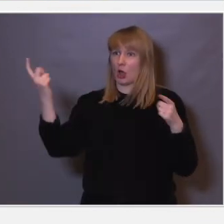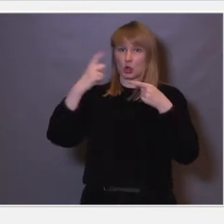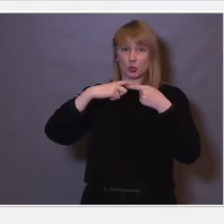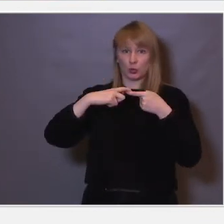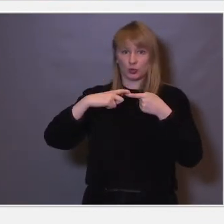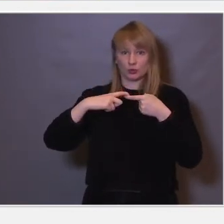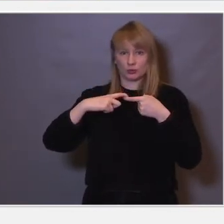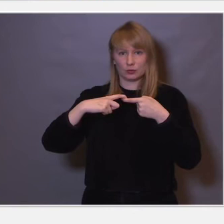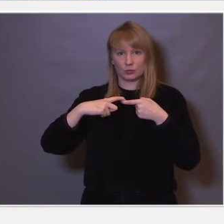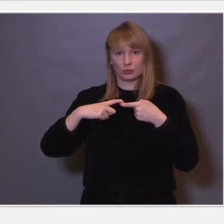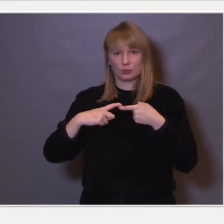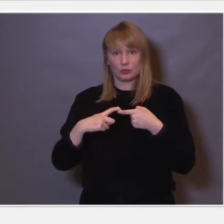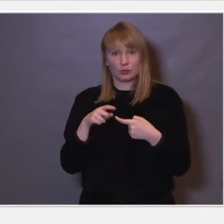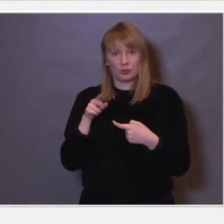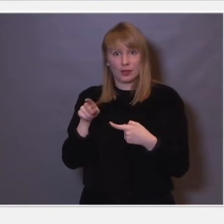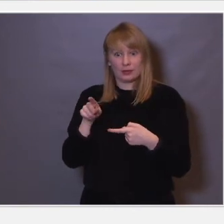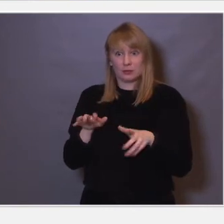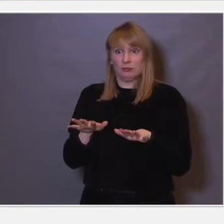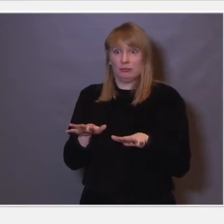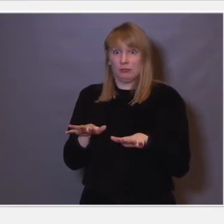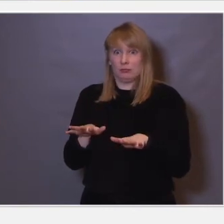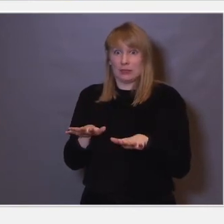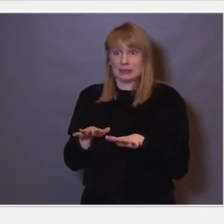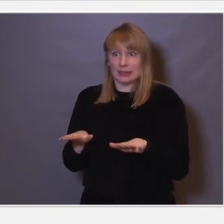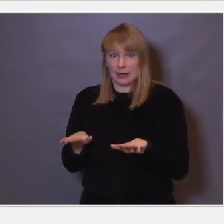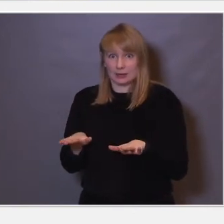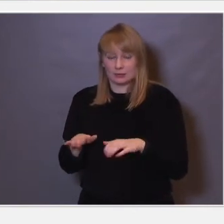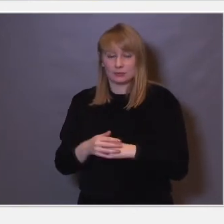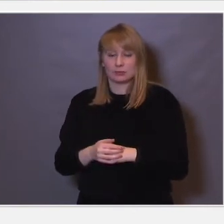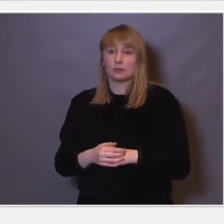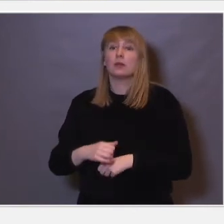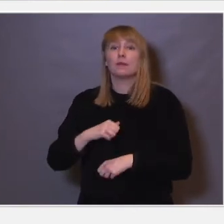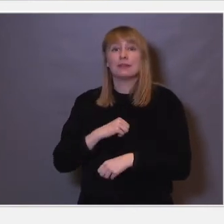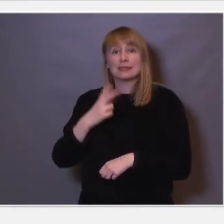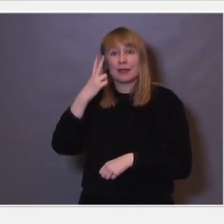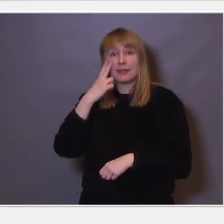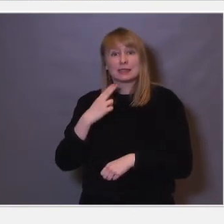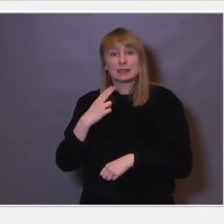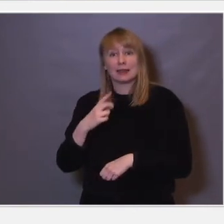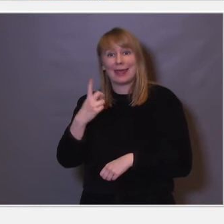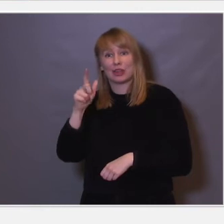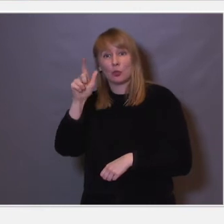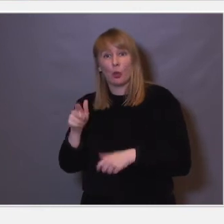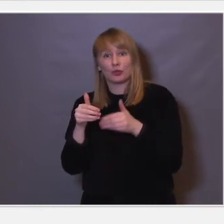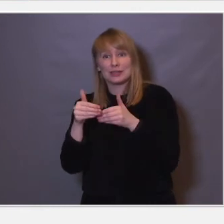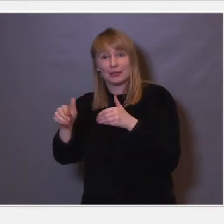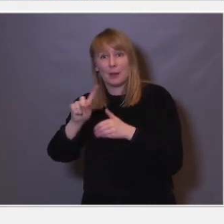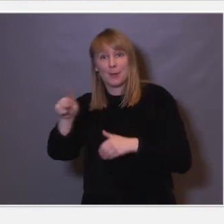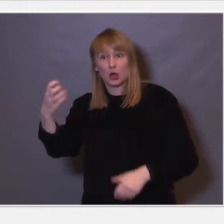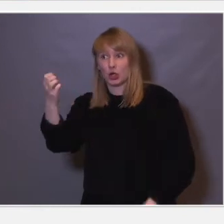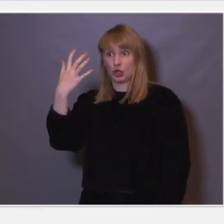og den responderer med at den sitter helt musestille. Og hvis vi da tester etter en måte en måned bare med lysblinket,